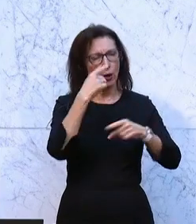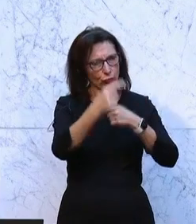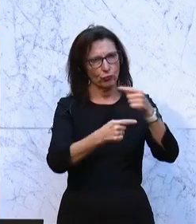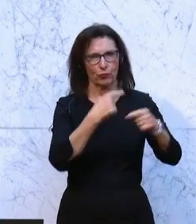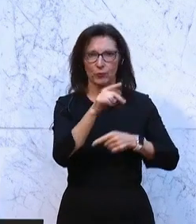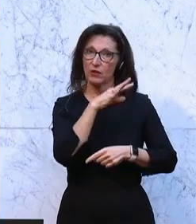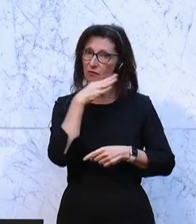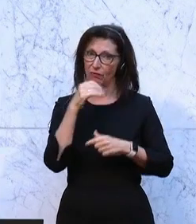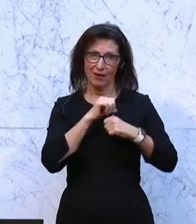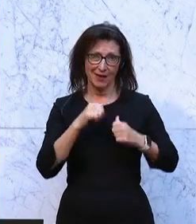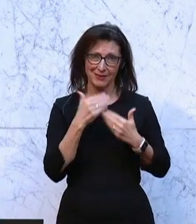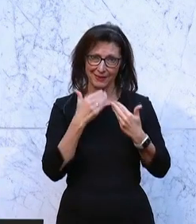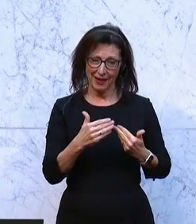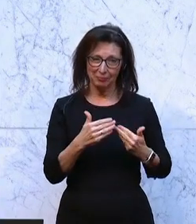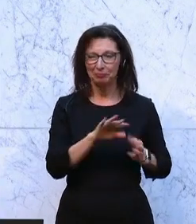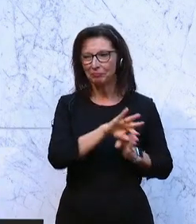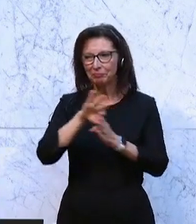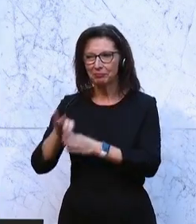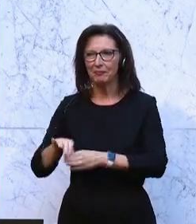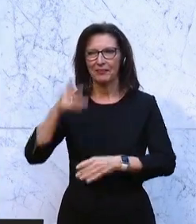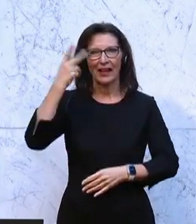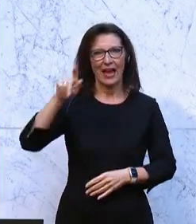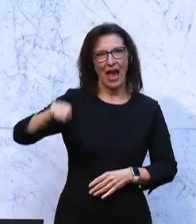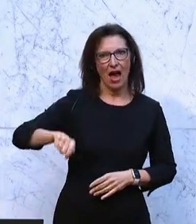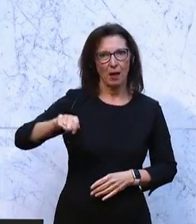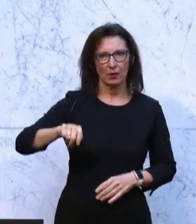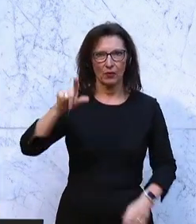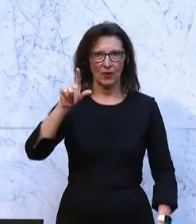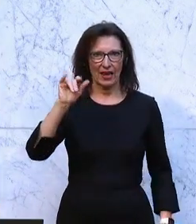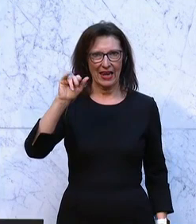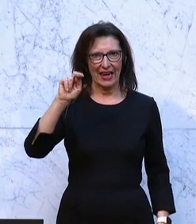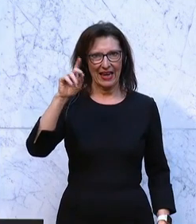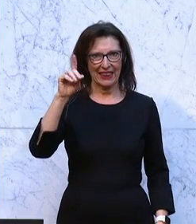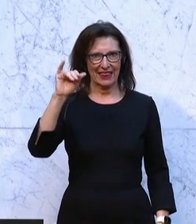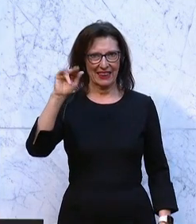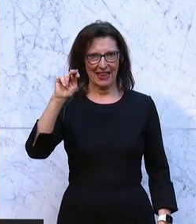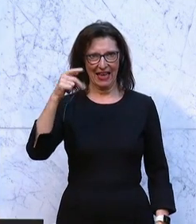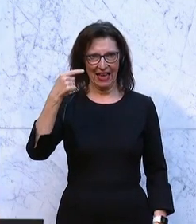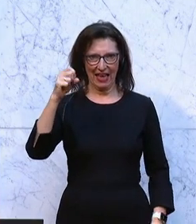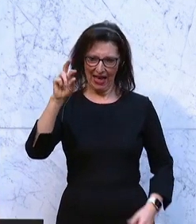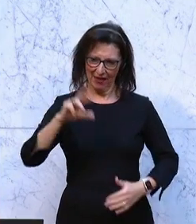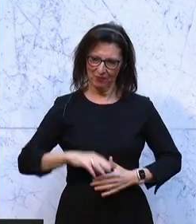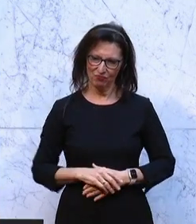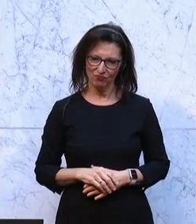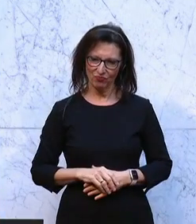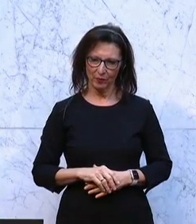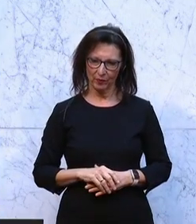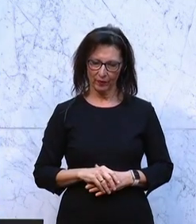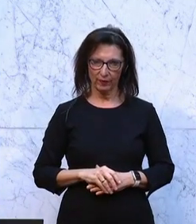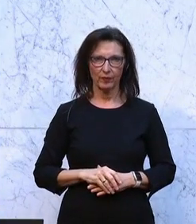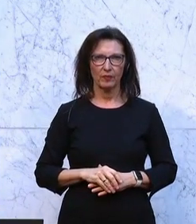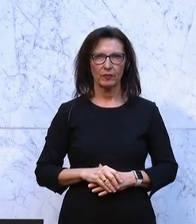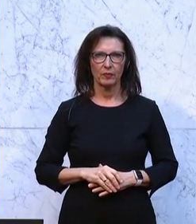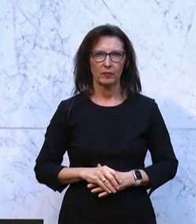Nächster Redner ist der ÖVP-Abgeordnete Klaus Lindinger. Er ist Bürgermeister der Gemeinde Fischlham bei Wels.